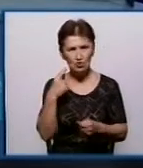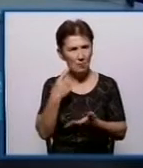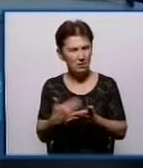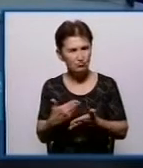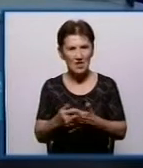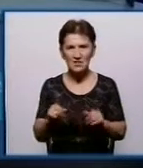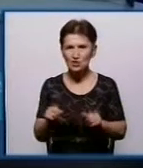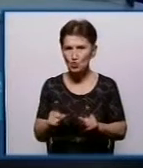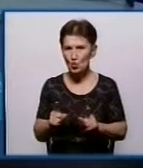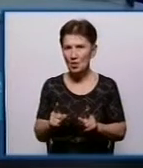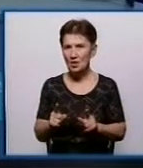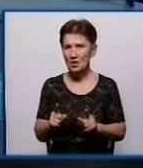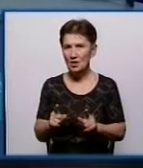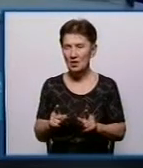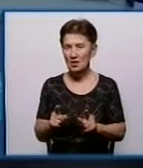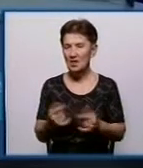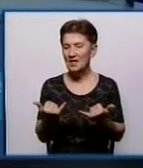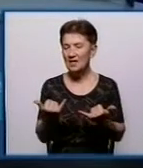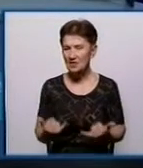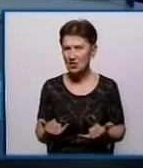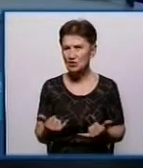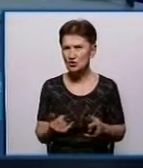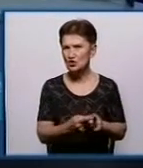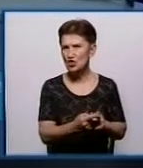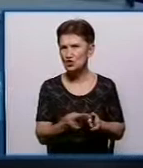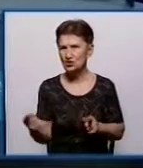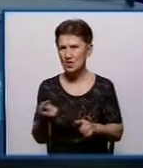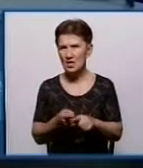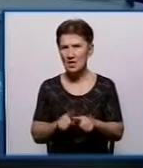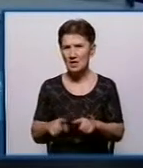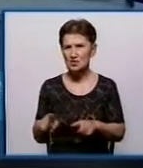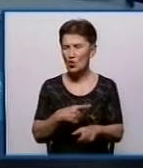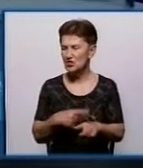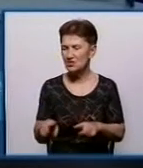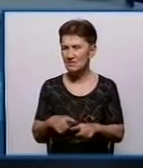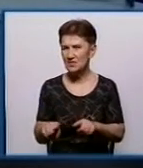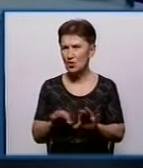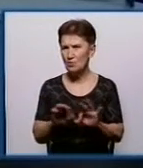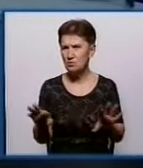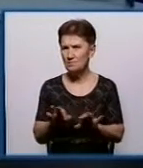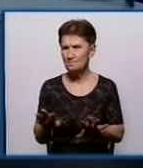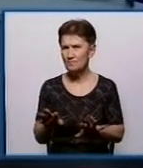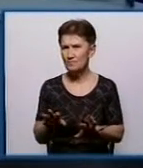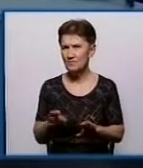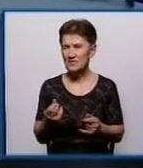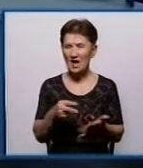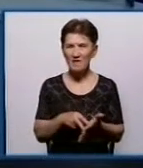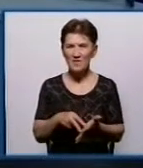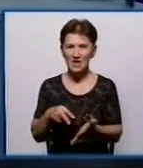за нинішніх часів, які дуже швидкоплинні і в плані вартості